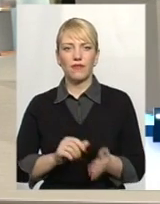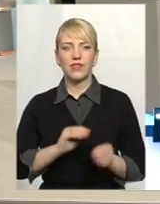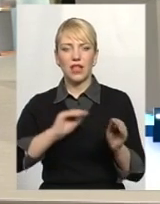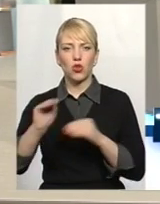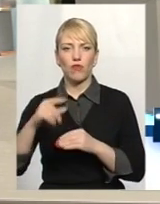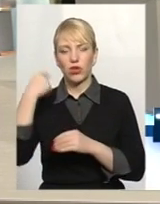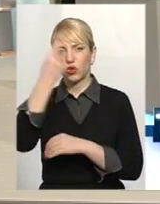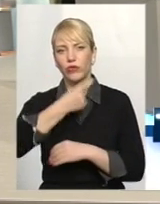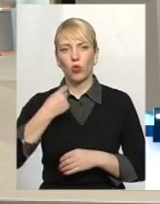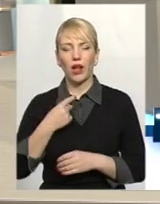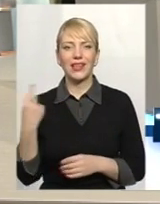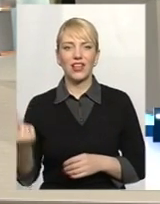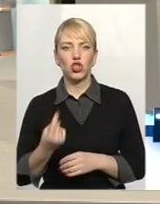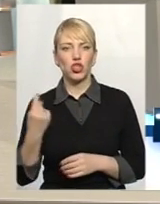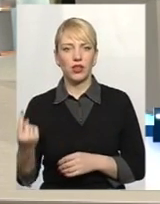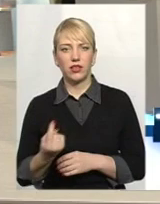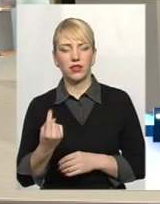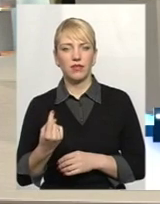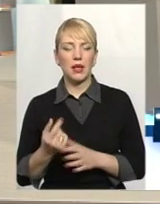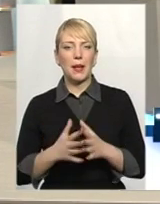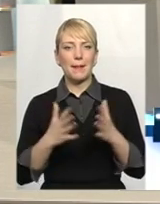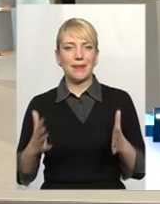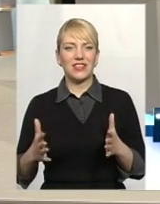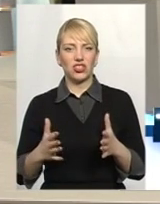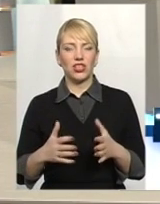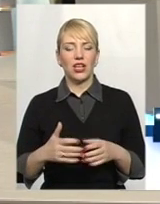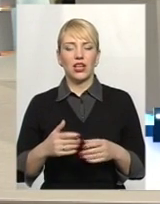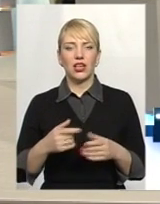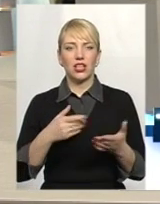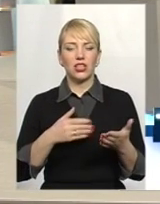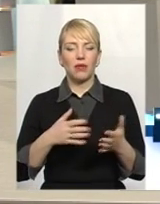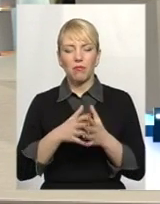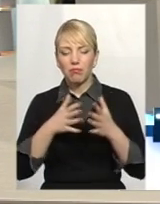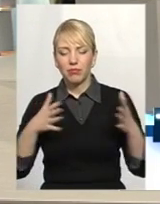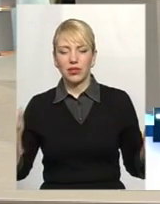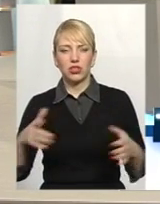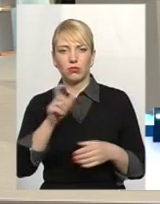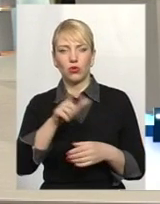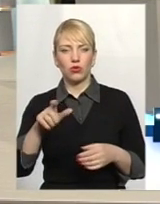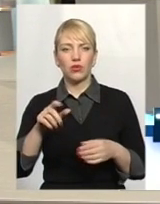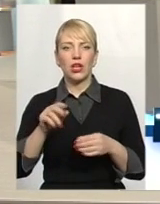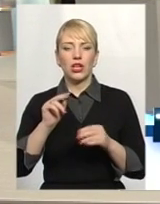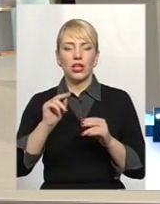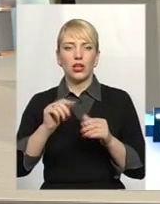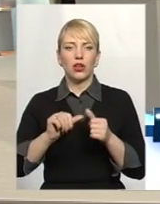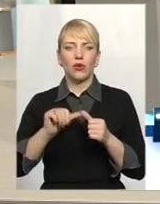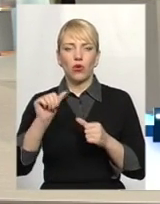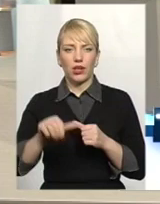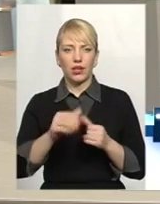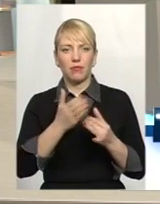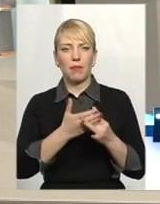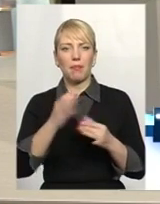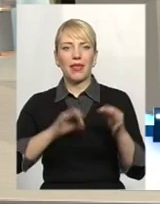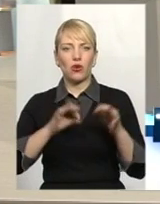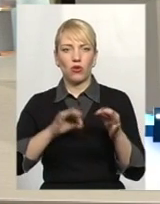індивідуальних лічильників більш широким верствам населення, окрім вже визначених пільгових категорій? Чи